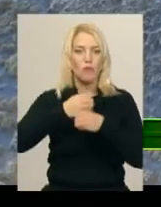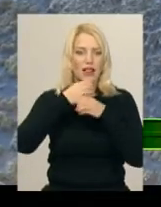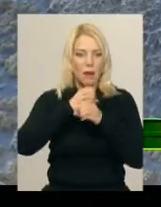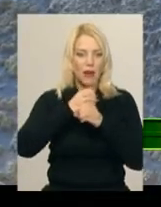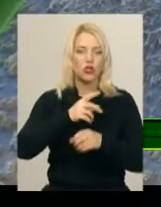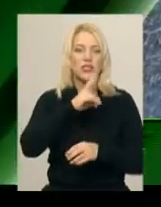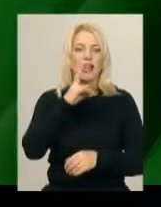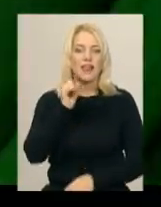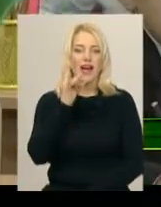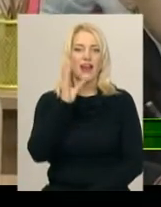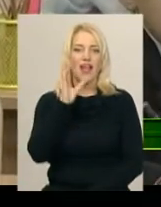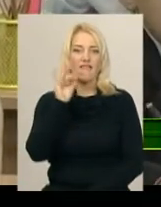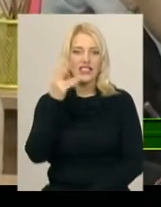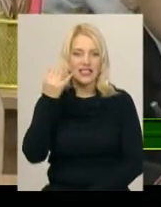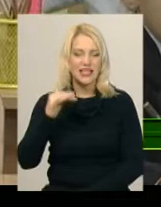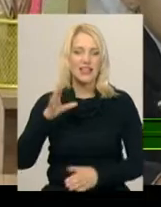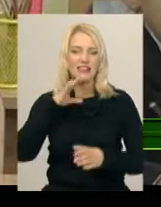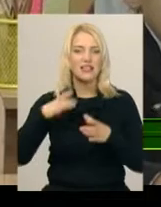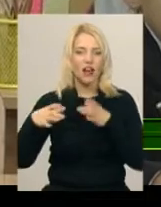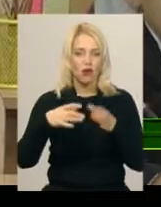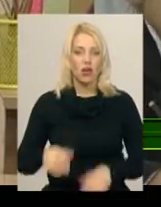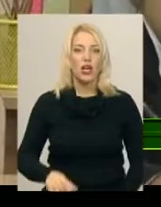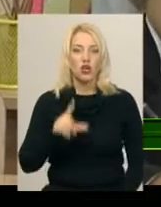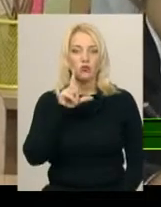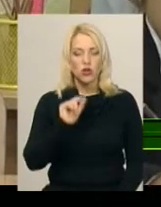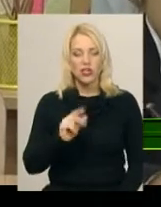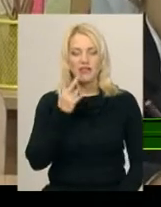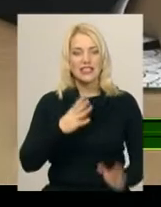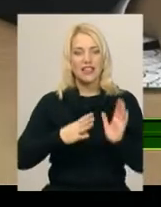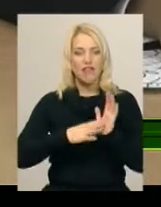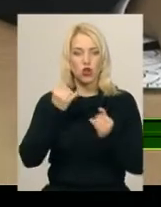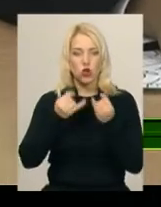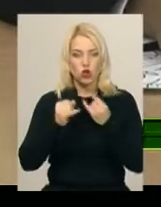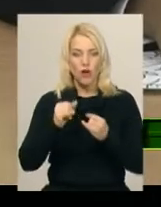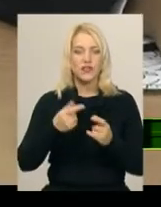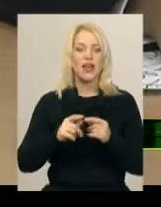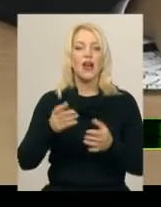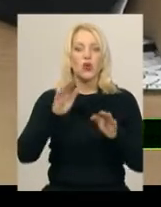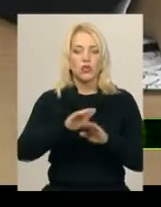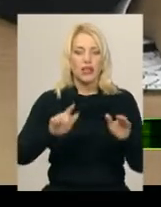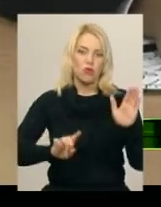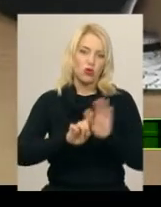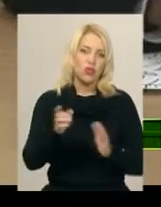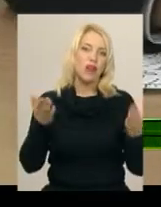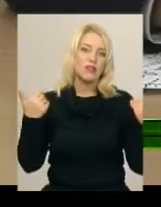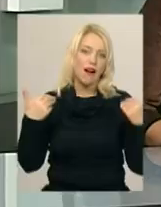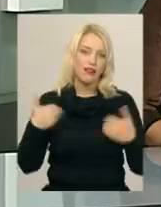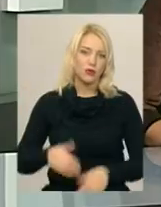Наркевицького ставка. Із понеділка, 29 жовтня, у школярі Хмельниччини розпочинаються тижневі осінні канікули.